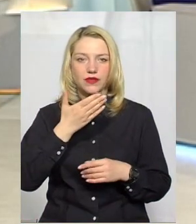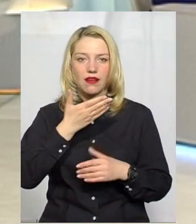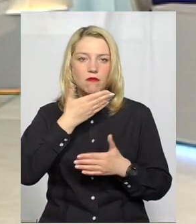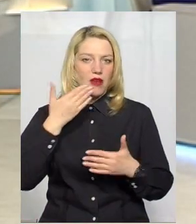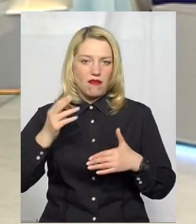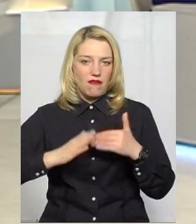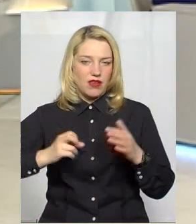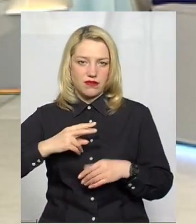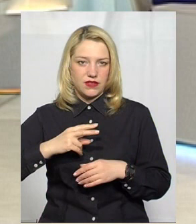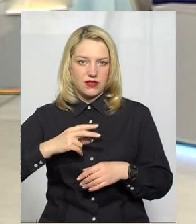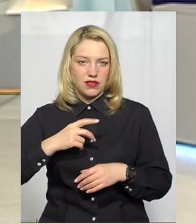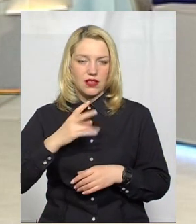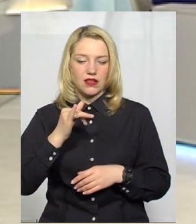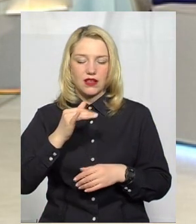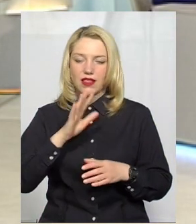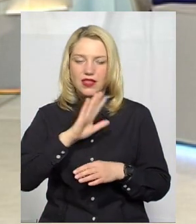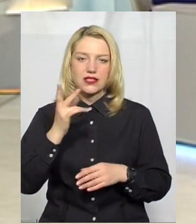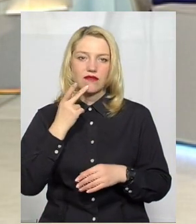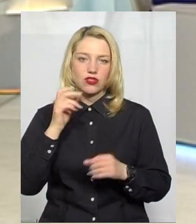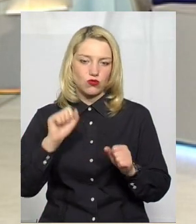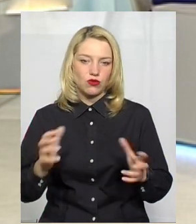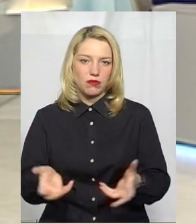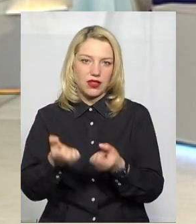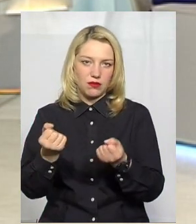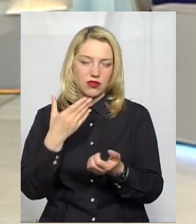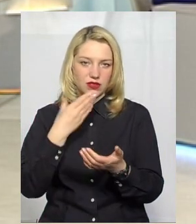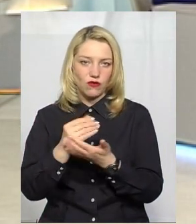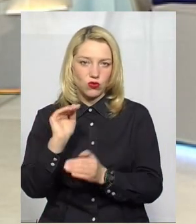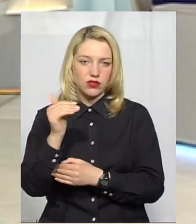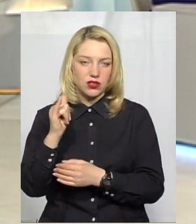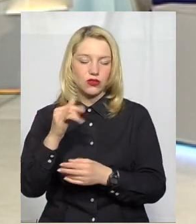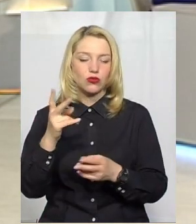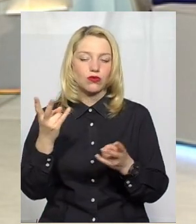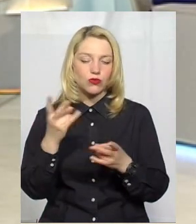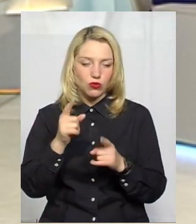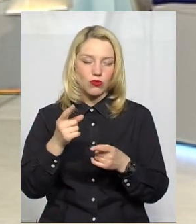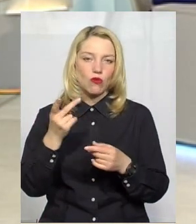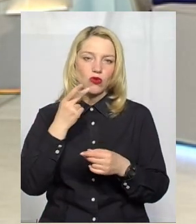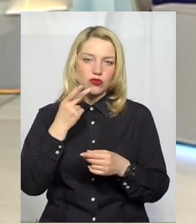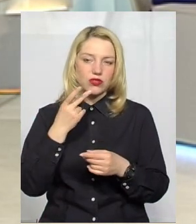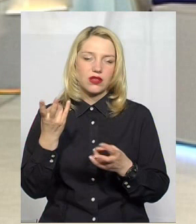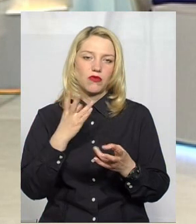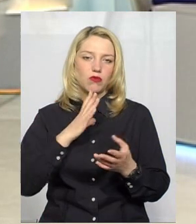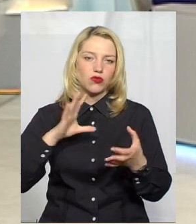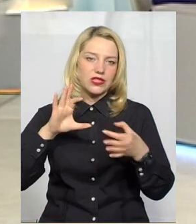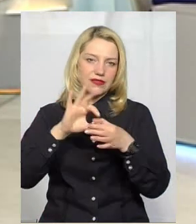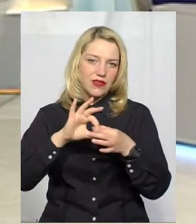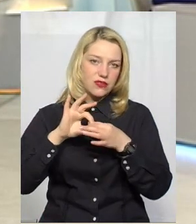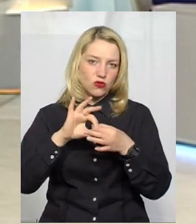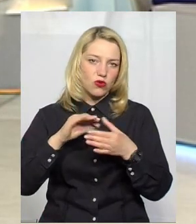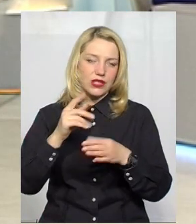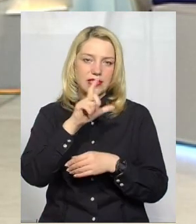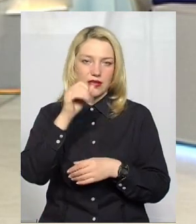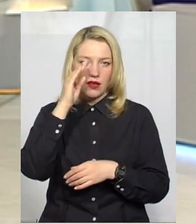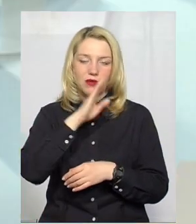і не завжди можуть підтримати дитину. Тому постійний зв'язок з батьками, між батьками і педагогами в